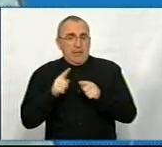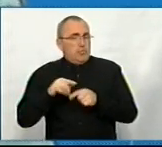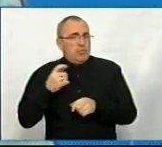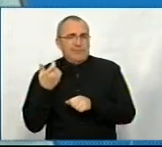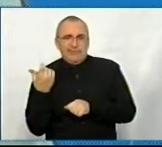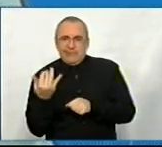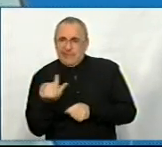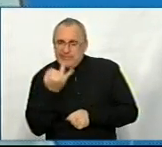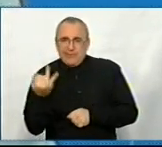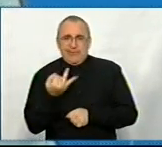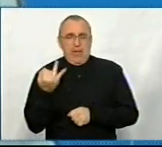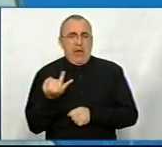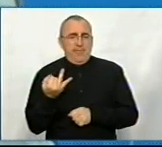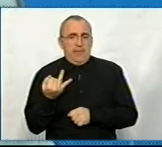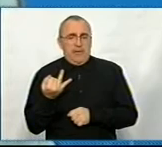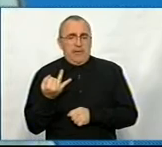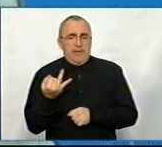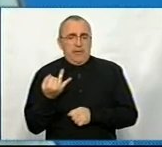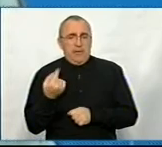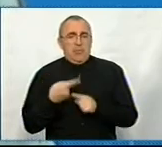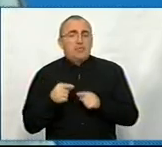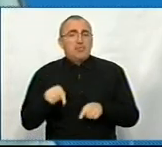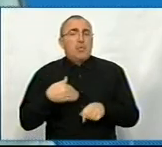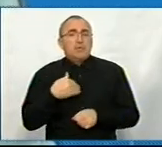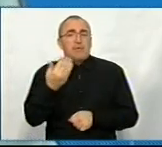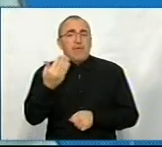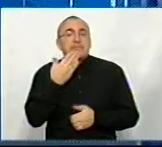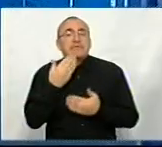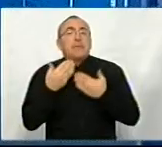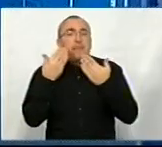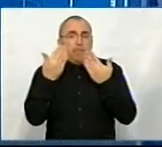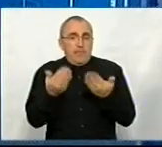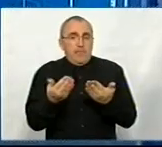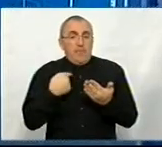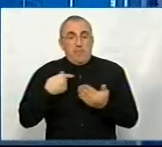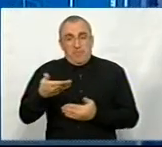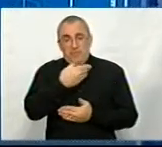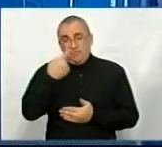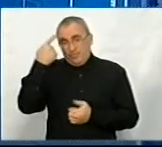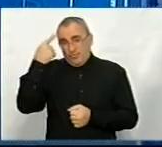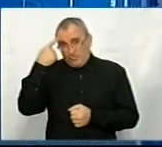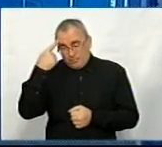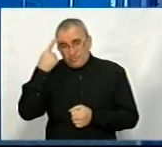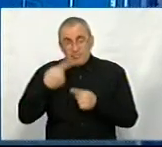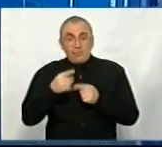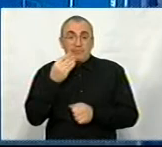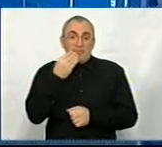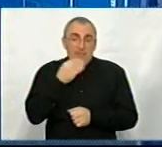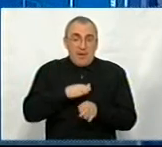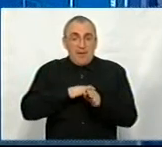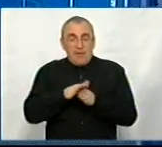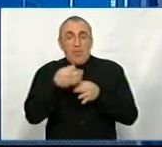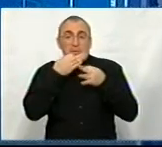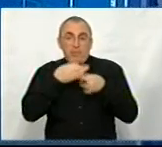цікавий і прикладний, як на мене. Про що я тут хотіла вас запитати? Ми розуміємо, що для того, аби ефективно впроваджувати